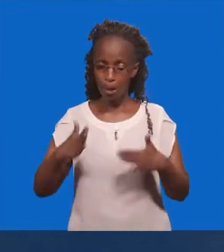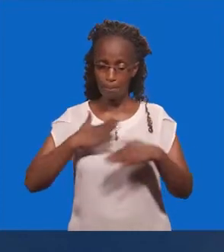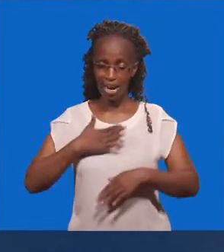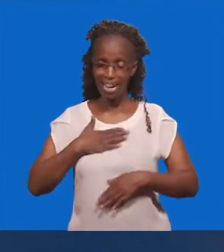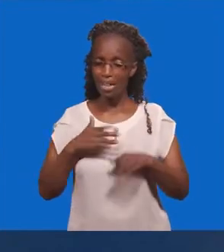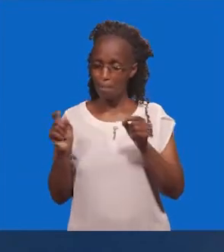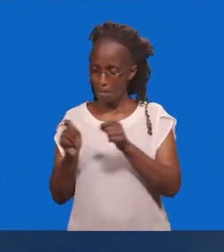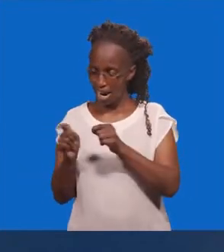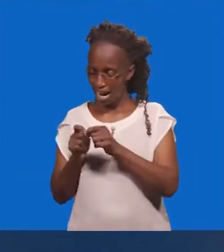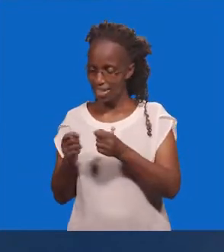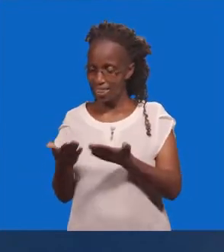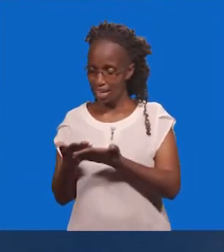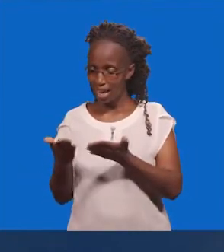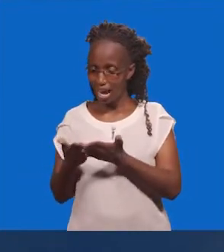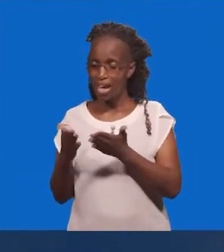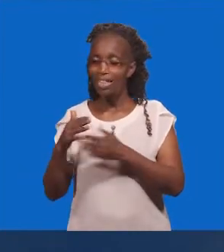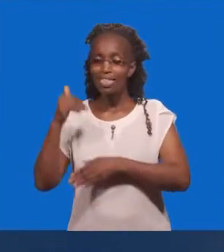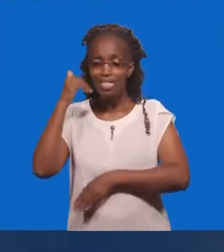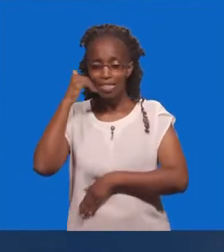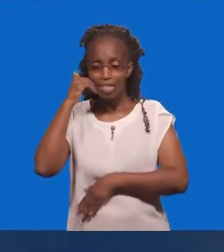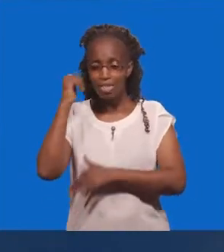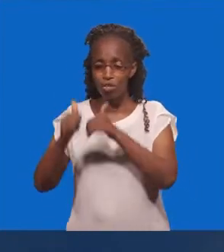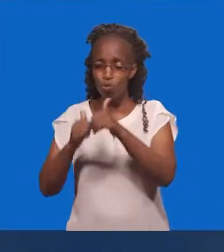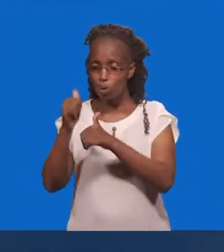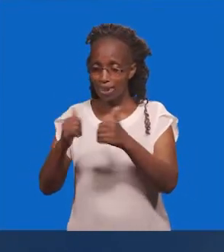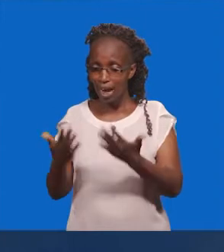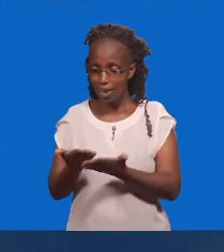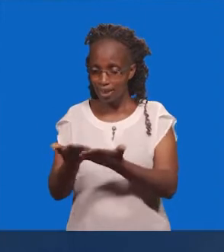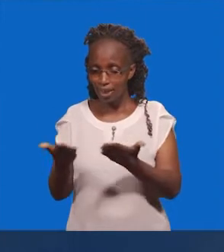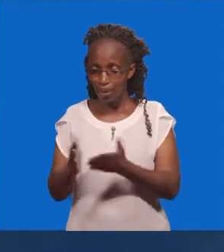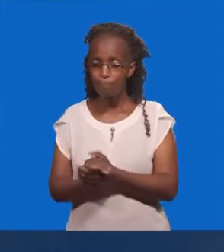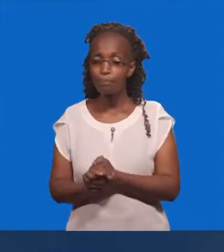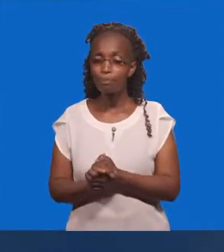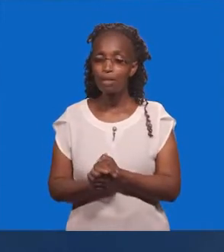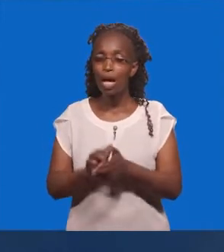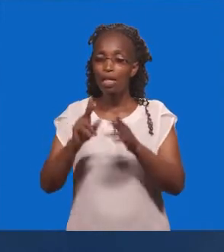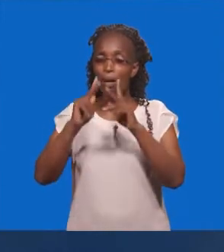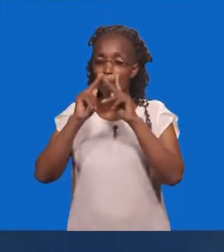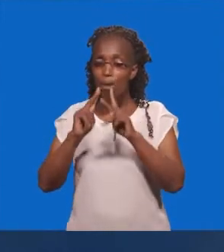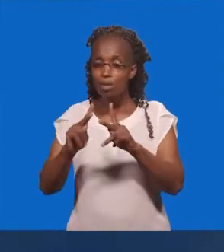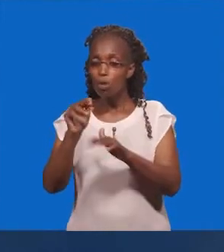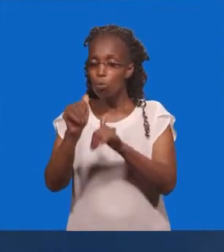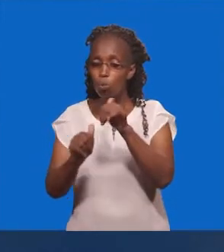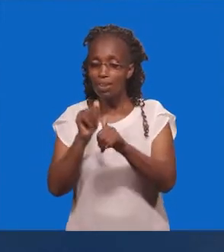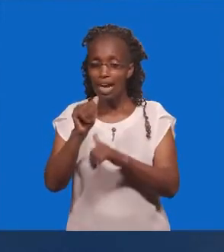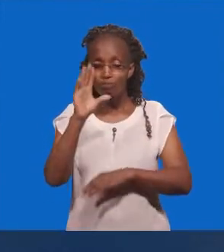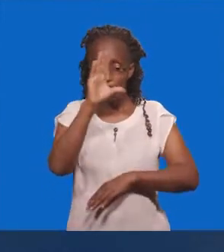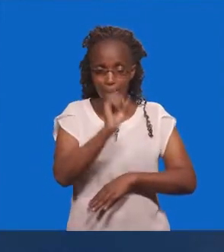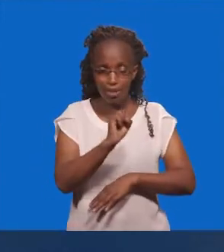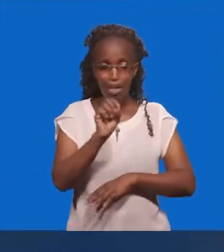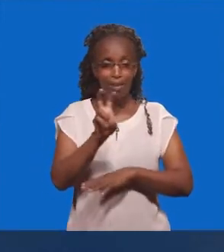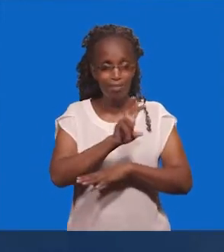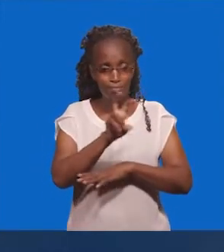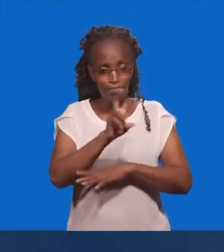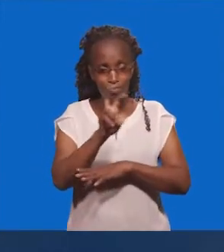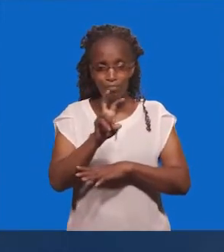Unaniyuma Tanzama Mungu Yale Mangoncho Ambayo Nimeza Kupatana Nayo Tanzama Mungu Ili Amani Nimeweza Kukosa Tanzama